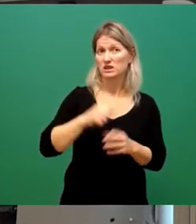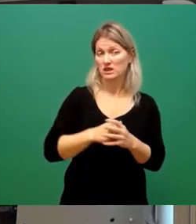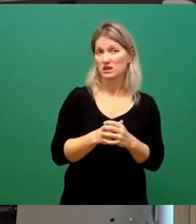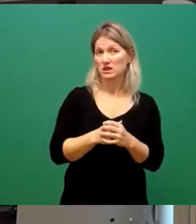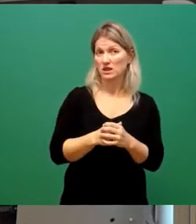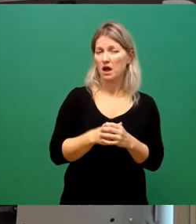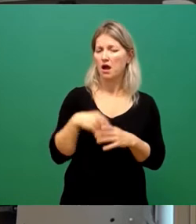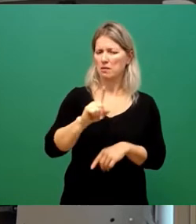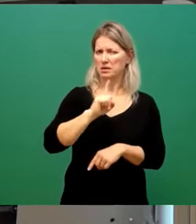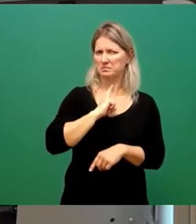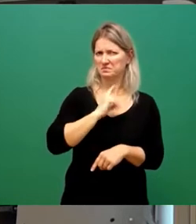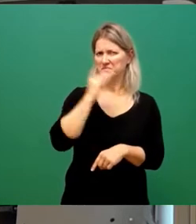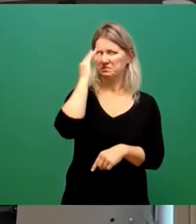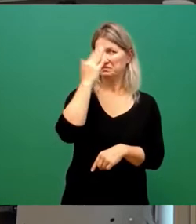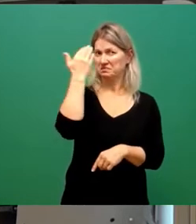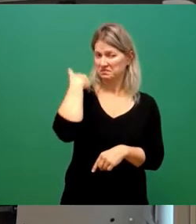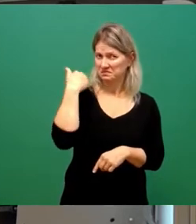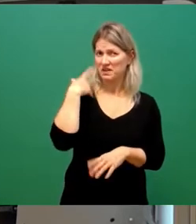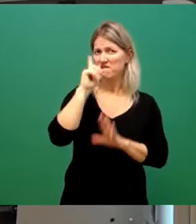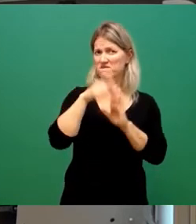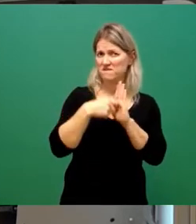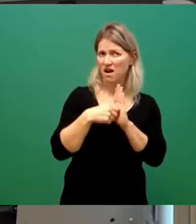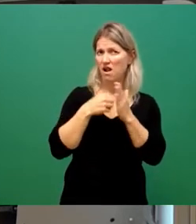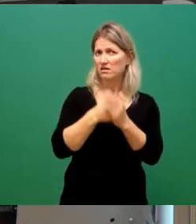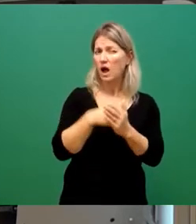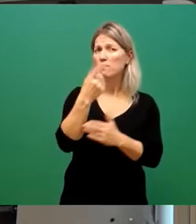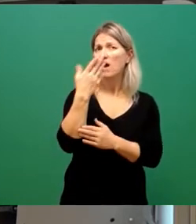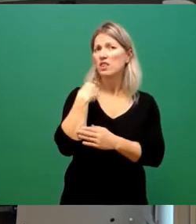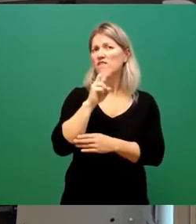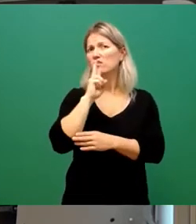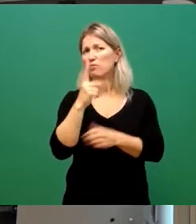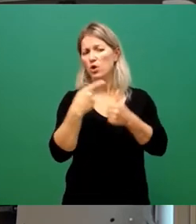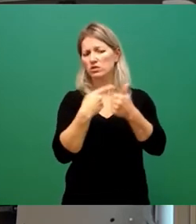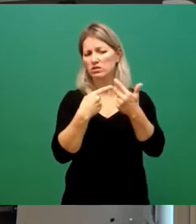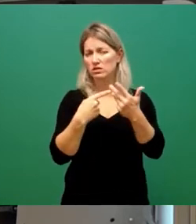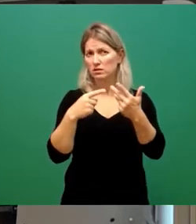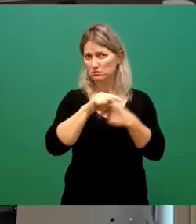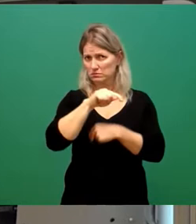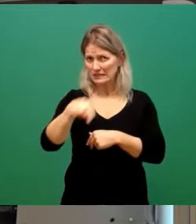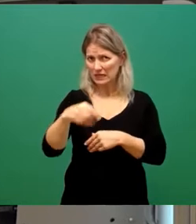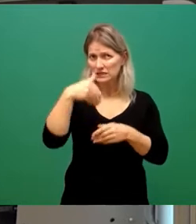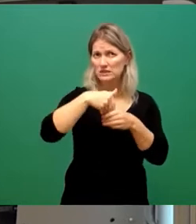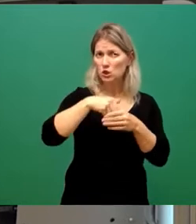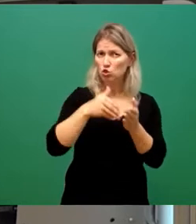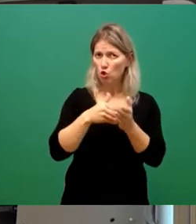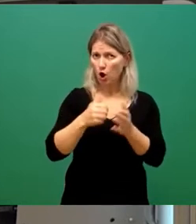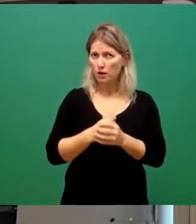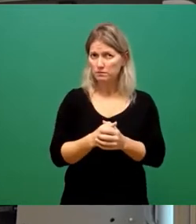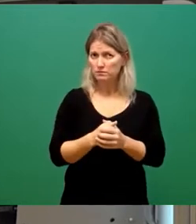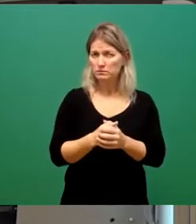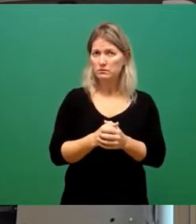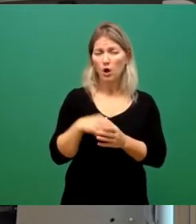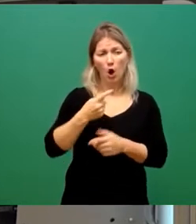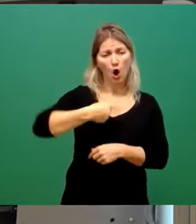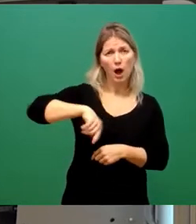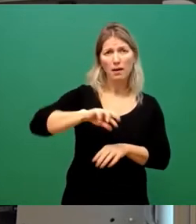Versprechungen, die Sie damals gemacht haben, noch gültig sind. Ich frage auch, interessieren Sie die 38 Prozent,